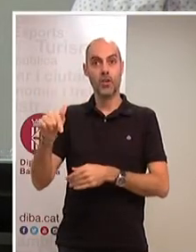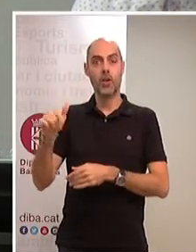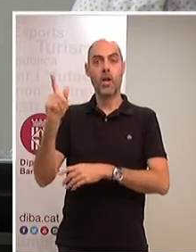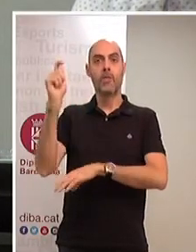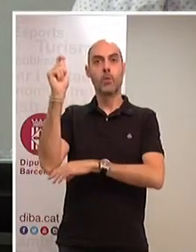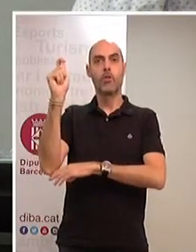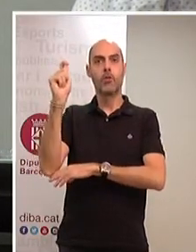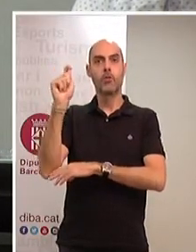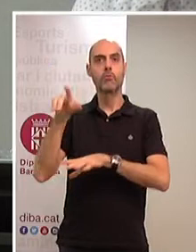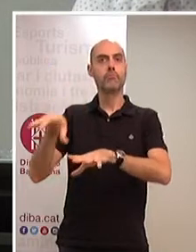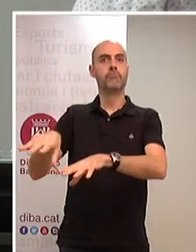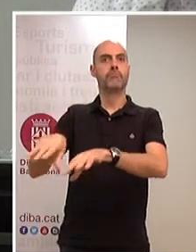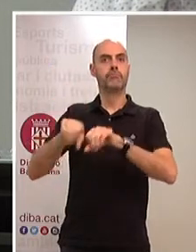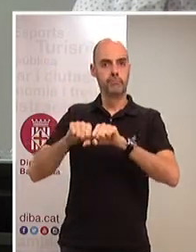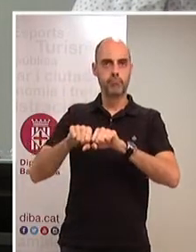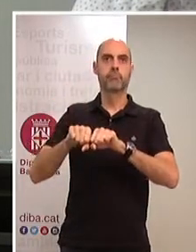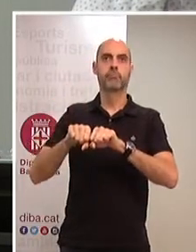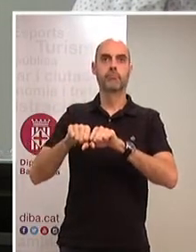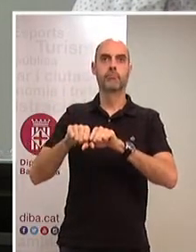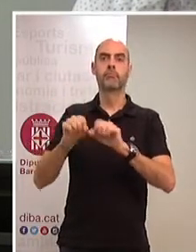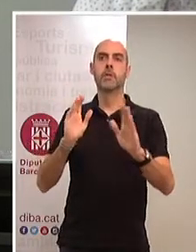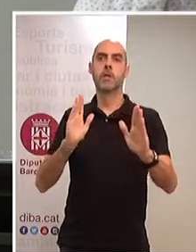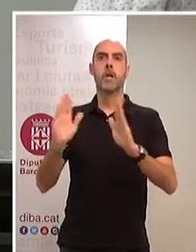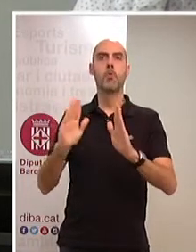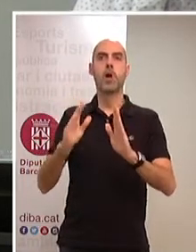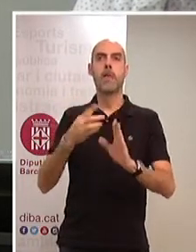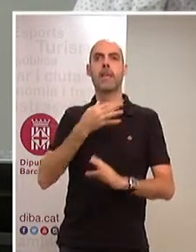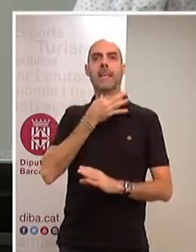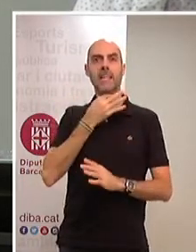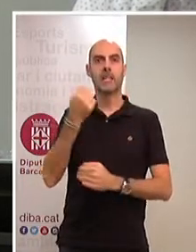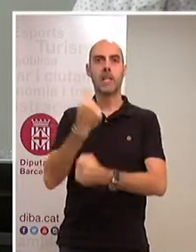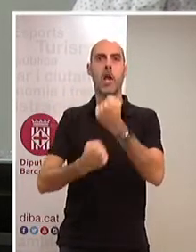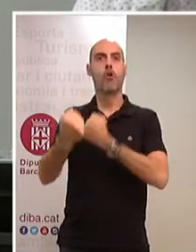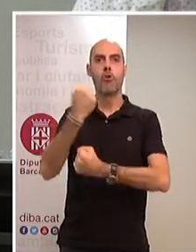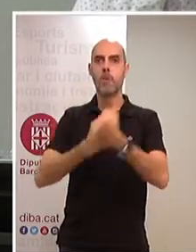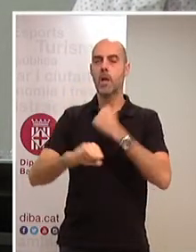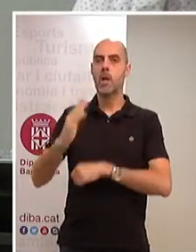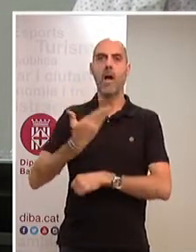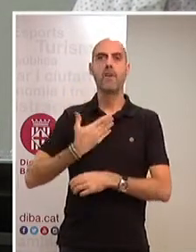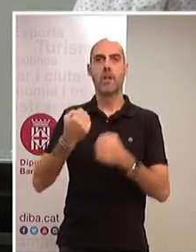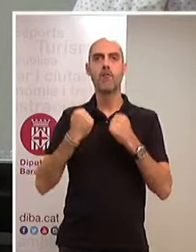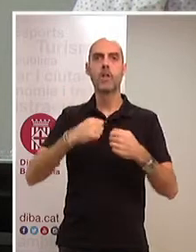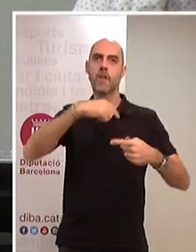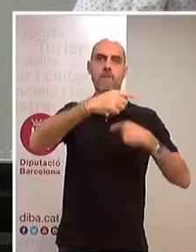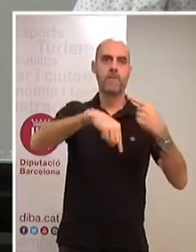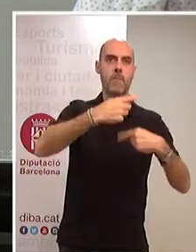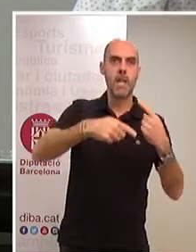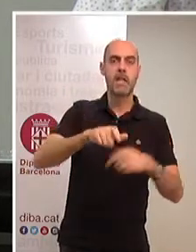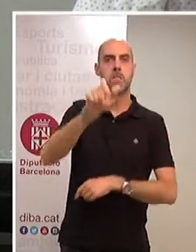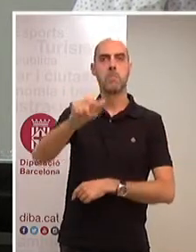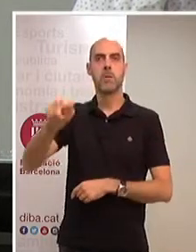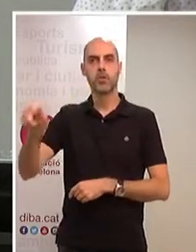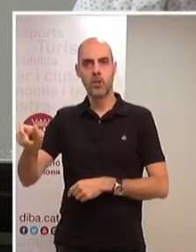front de manera molt important a una crisi econòmica que afectava famílies, que afectava persones,